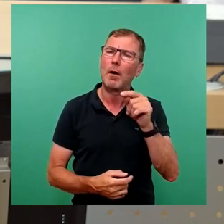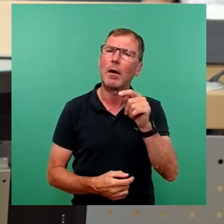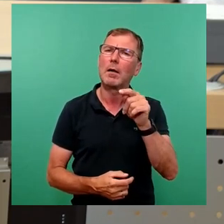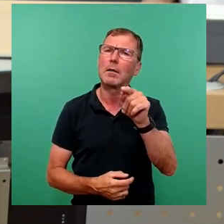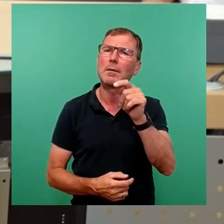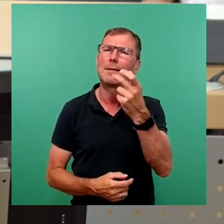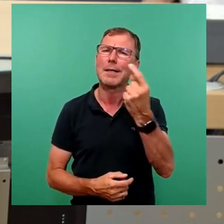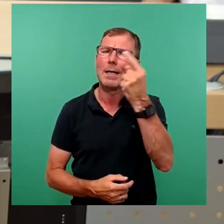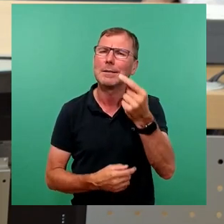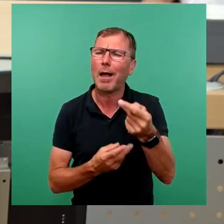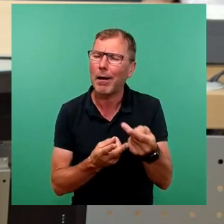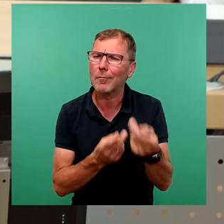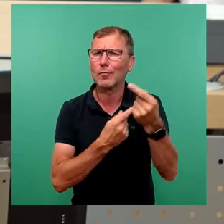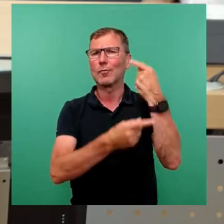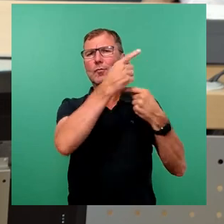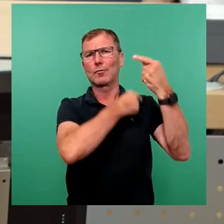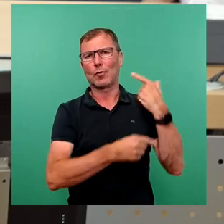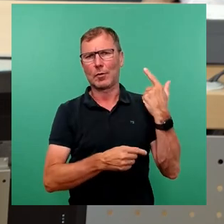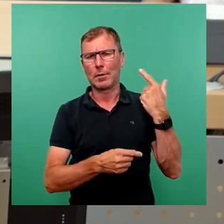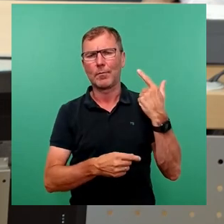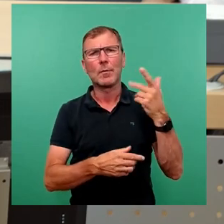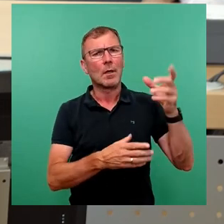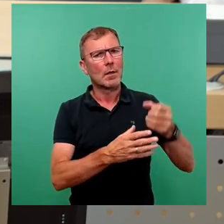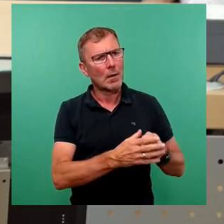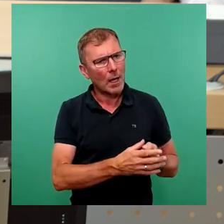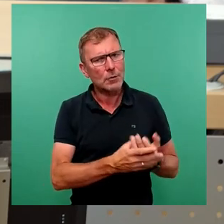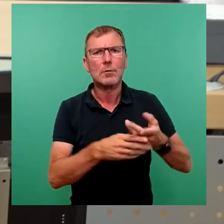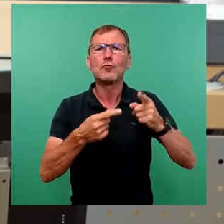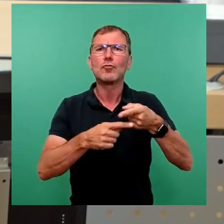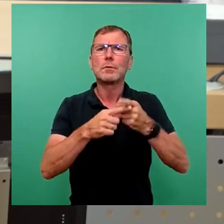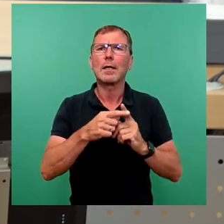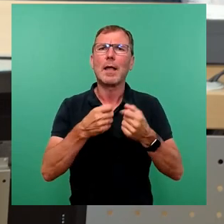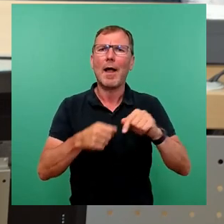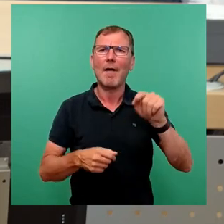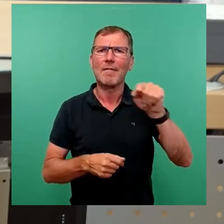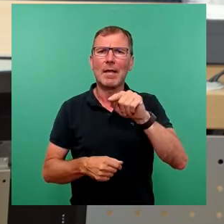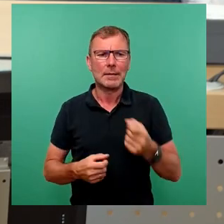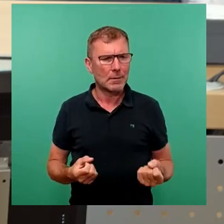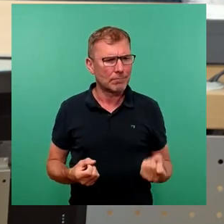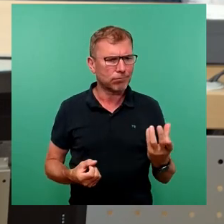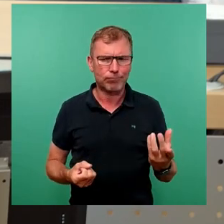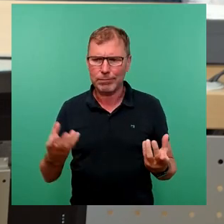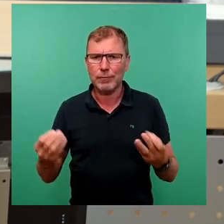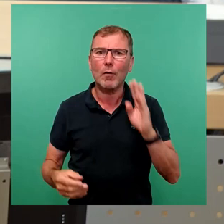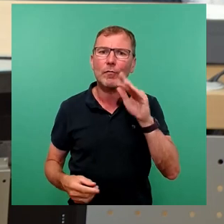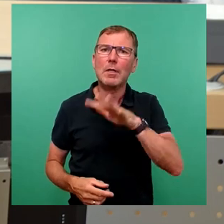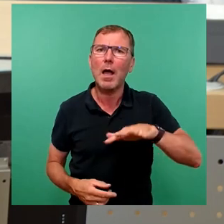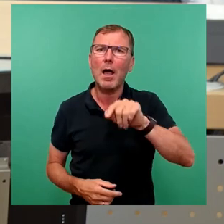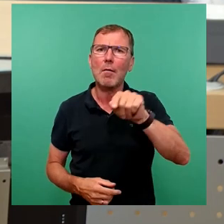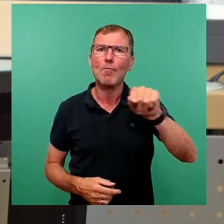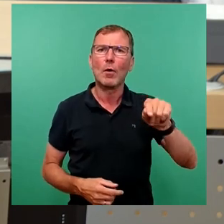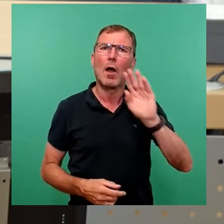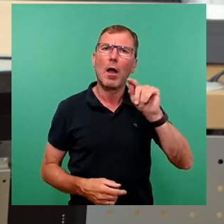ungefähr zurück. Da entstanden die Stadtteile, Feste, welche für die Bewohnerinnen und